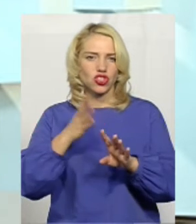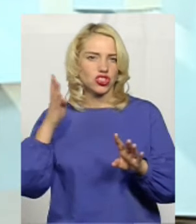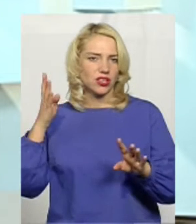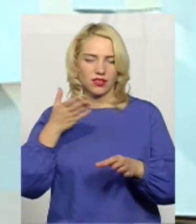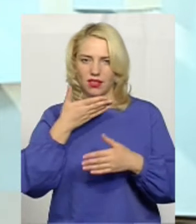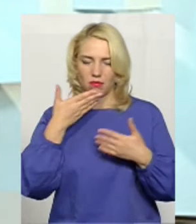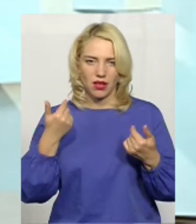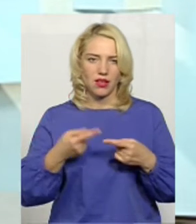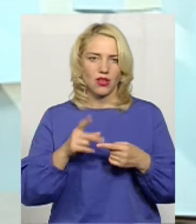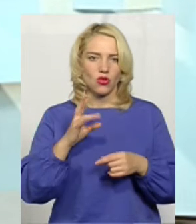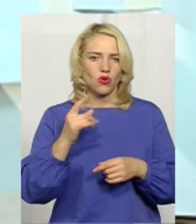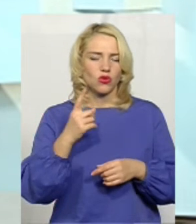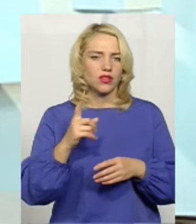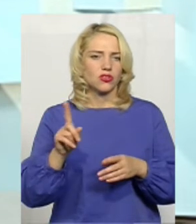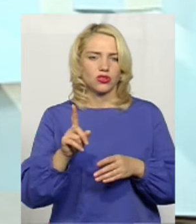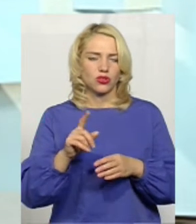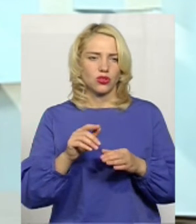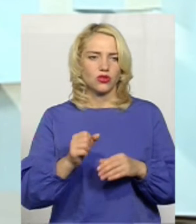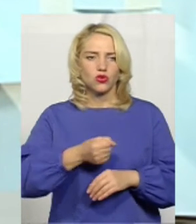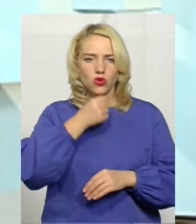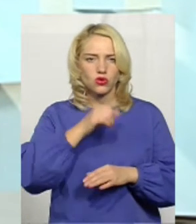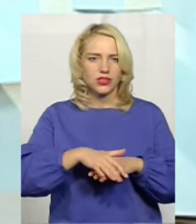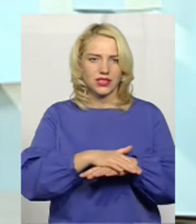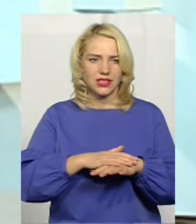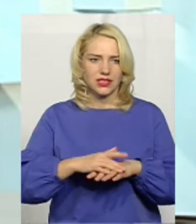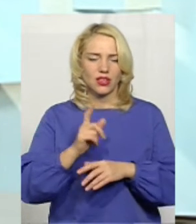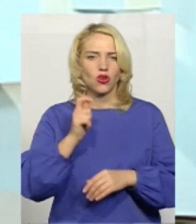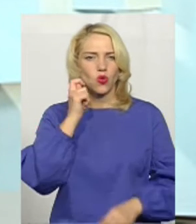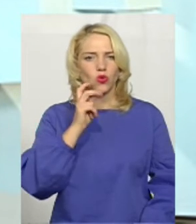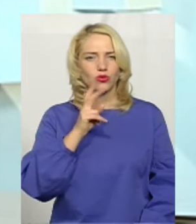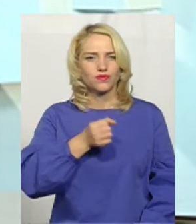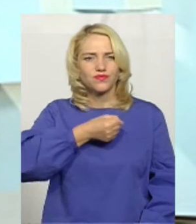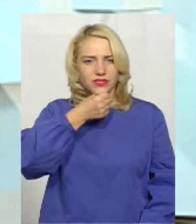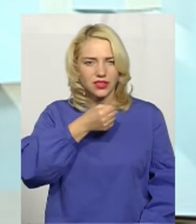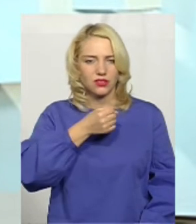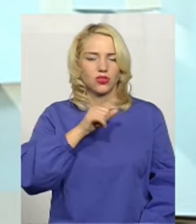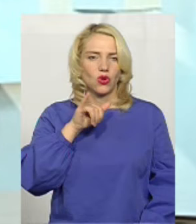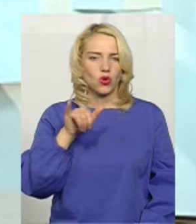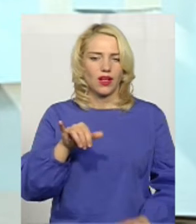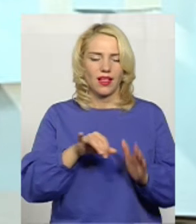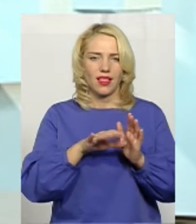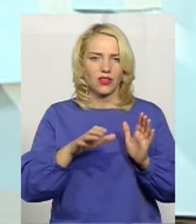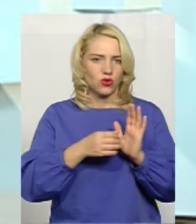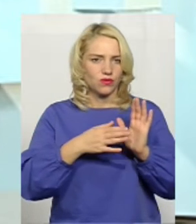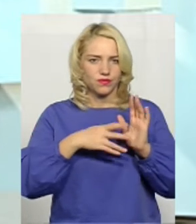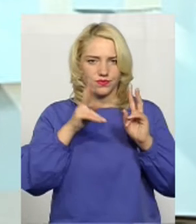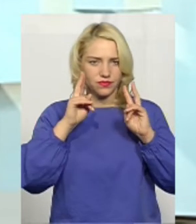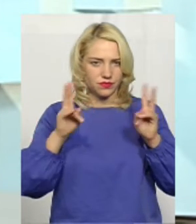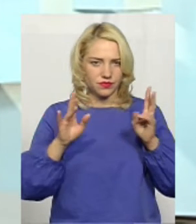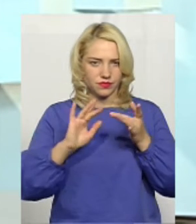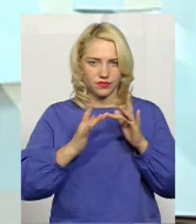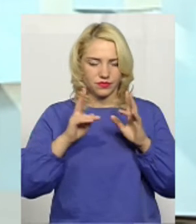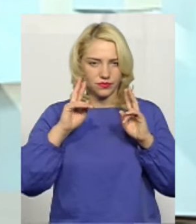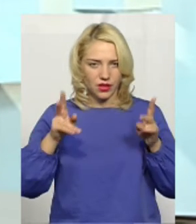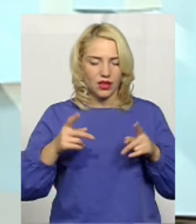Але єдине, що доросле населення, особливо пацієнти віку трохи старшого, вони електронними чергами користуються